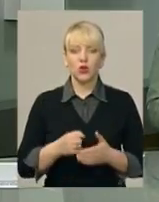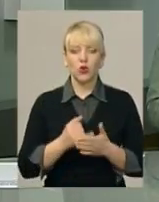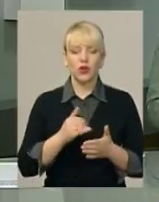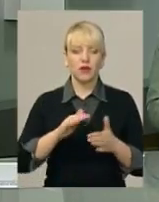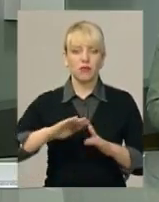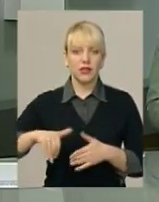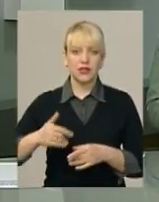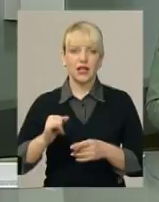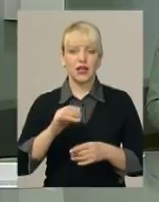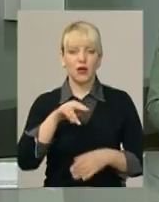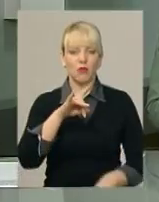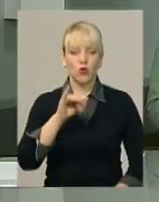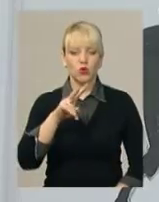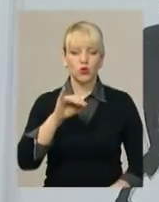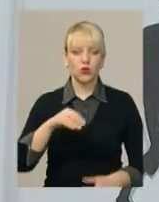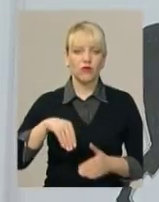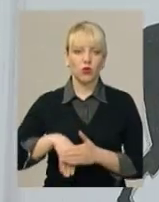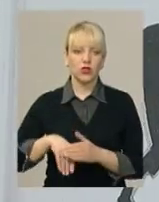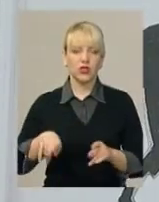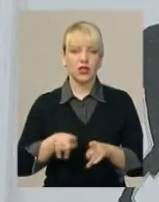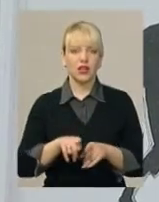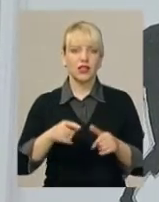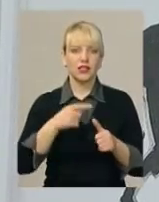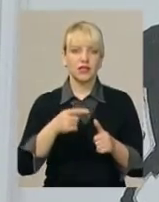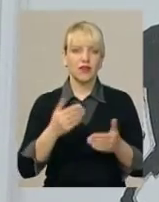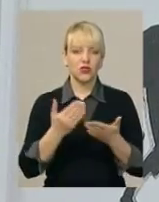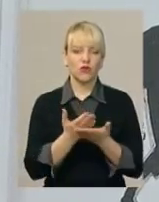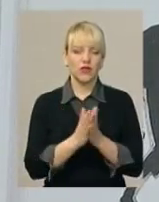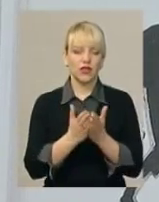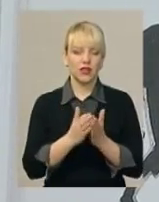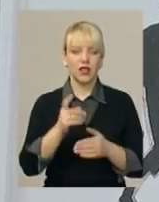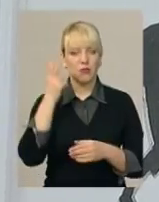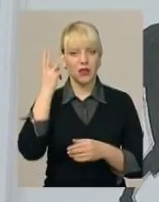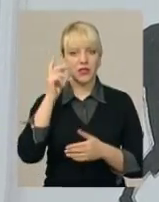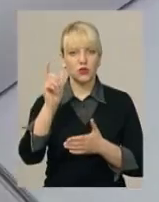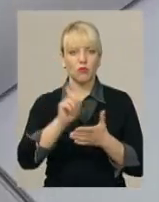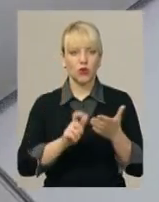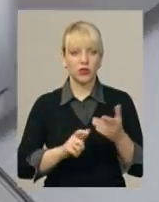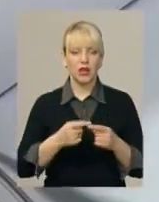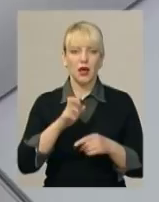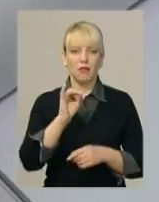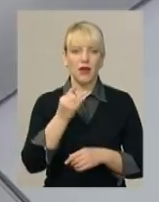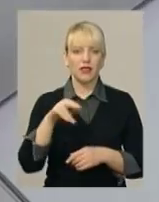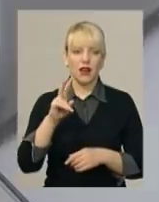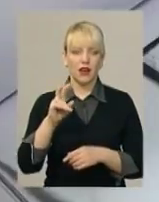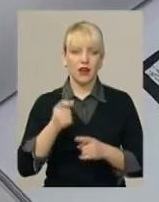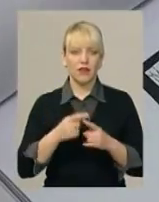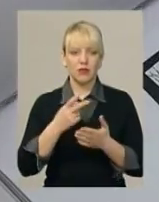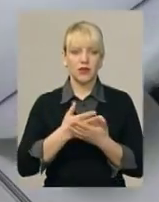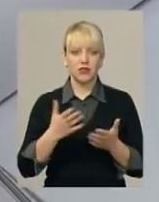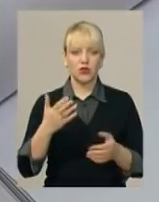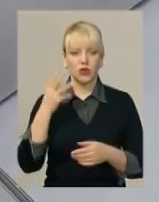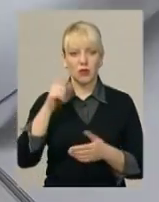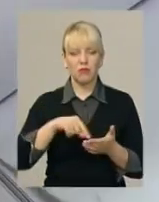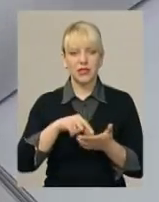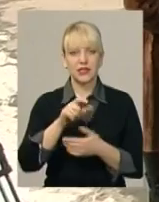після та про скурів у кишені. Так називаються нові книги хмельницького поета і краєзнавця Ігоря Байдака. Їх він презентує містянам